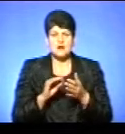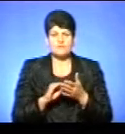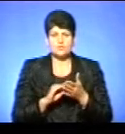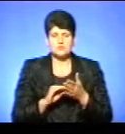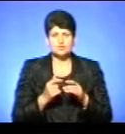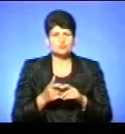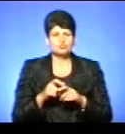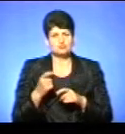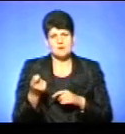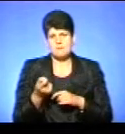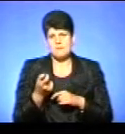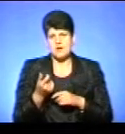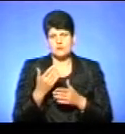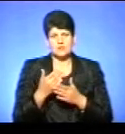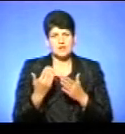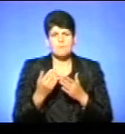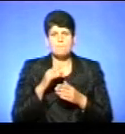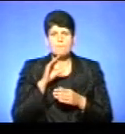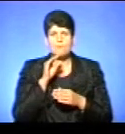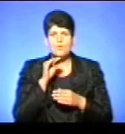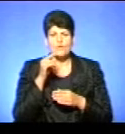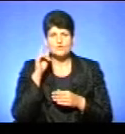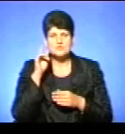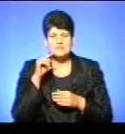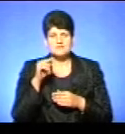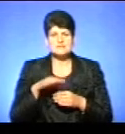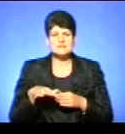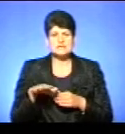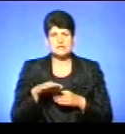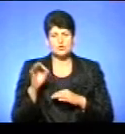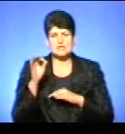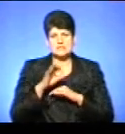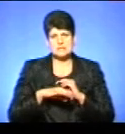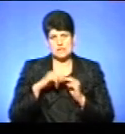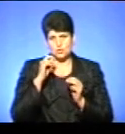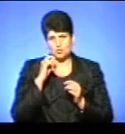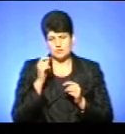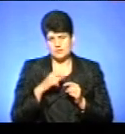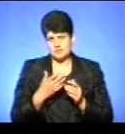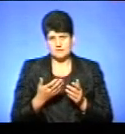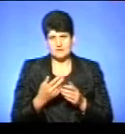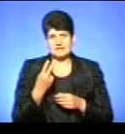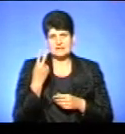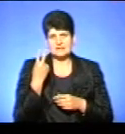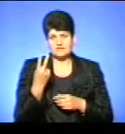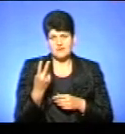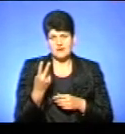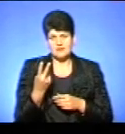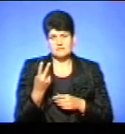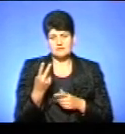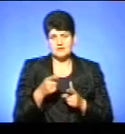дуже мало є мовознавців якраз з території Західної України. Буквально два, або,